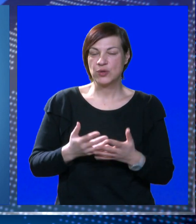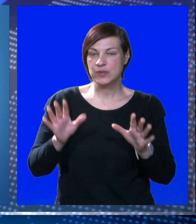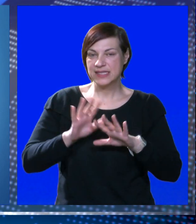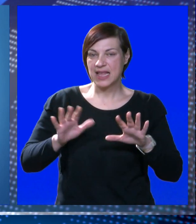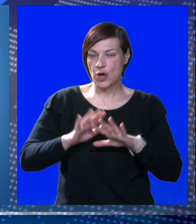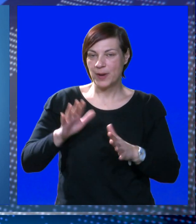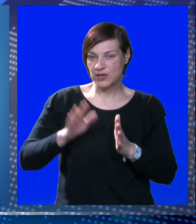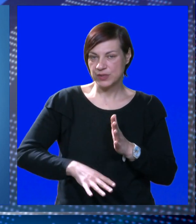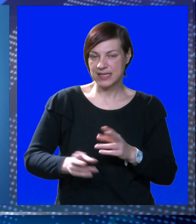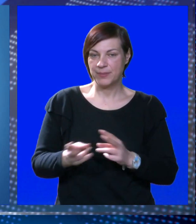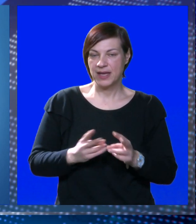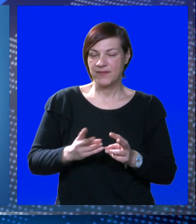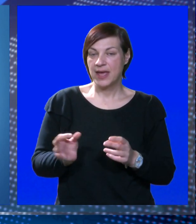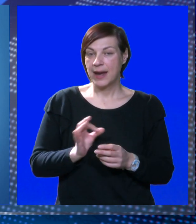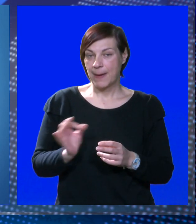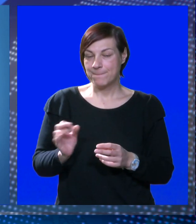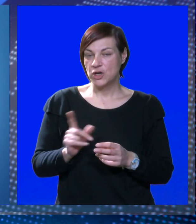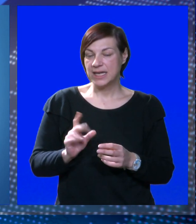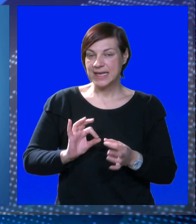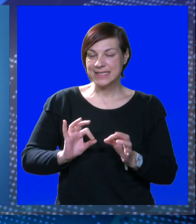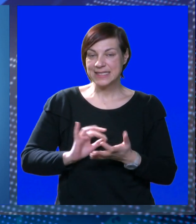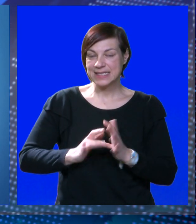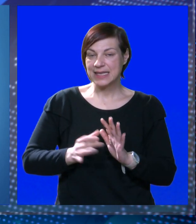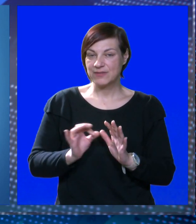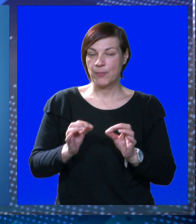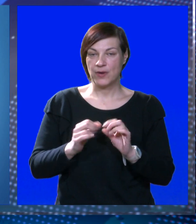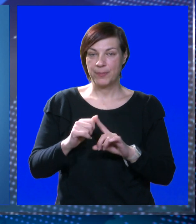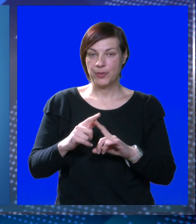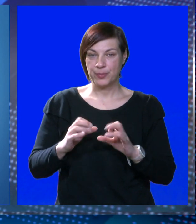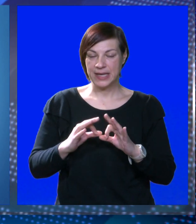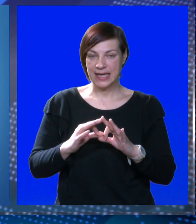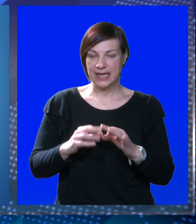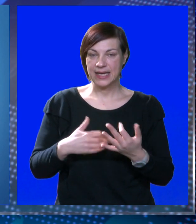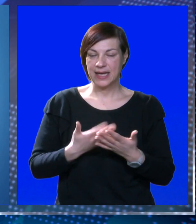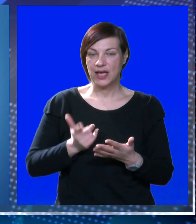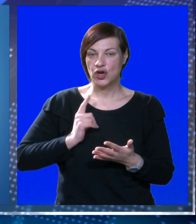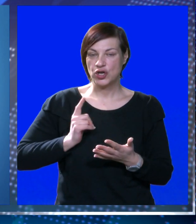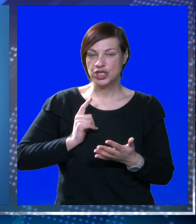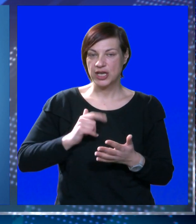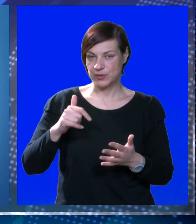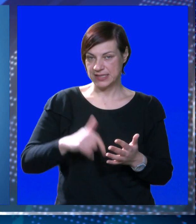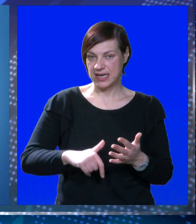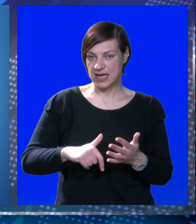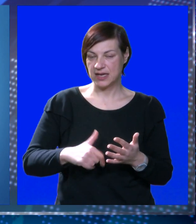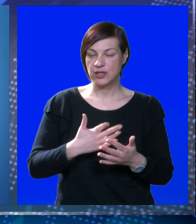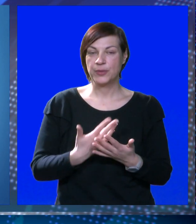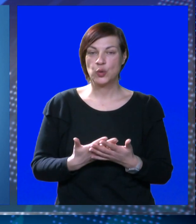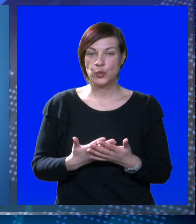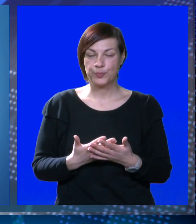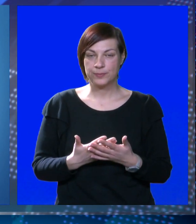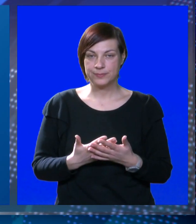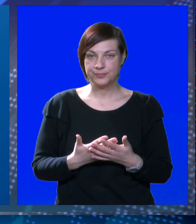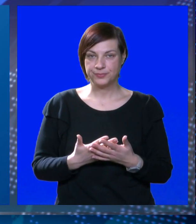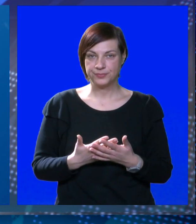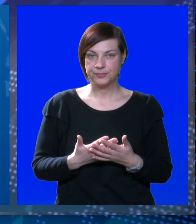Uz manje naoblake te slabljenje vjetra povoljnije, no ne i sasvim povoljne biometeorološke prilike, očekuju se na krajnjem jugu